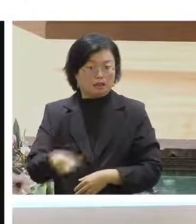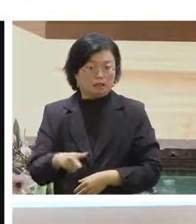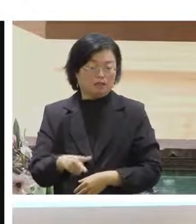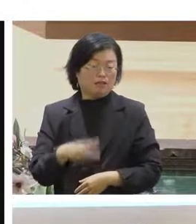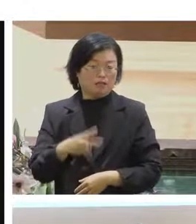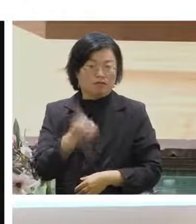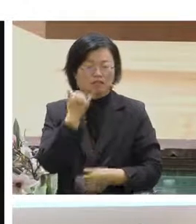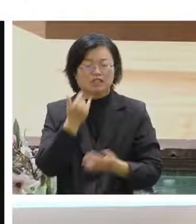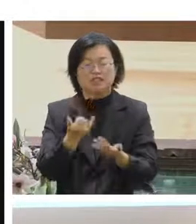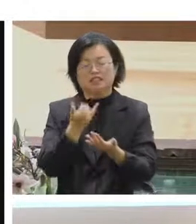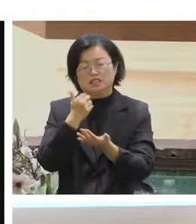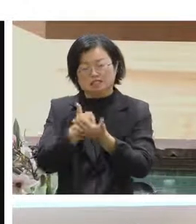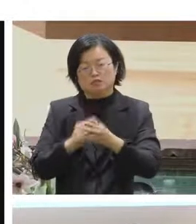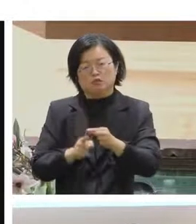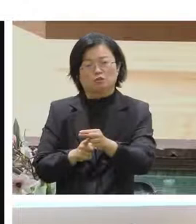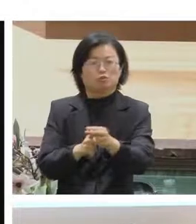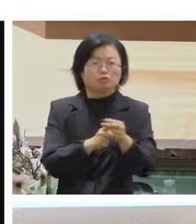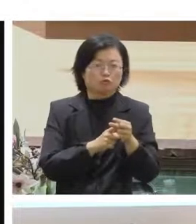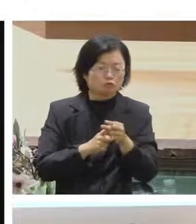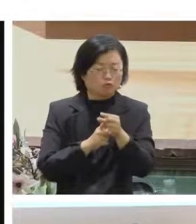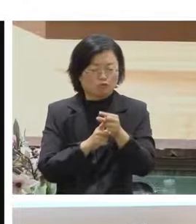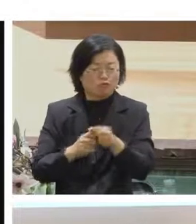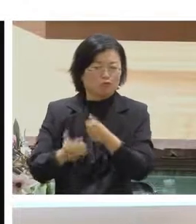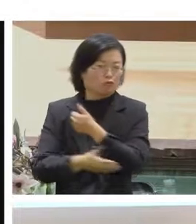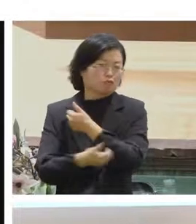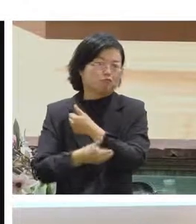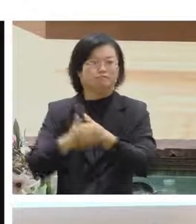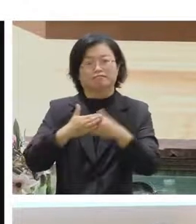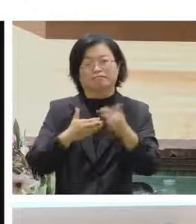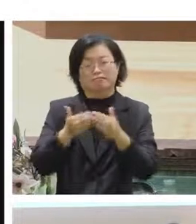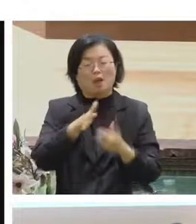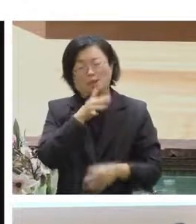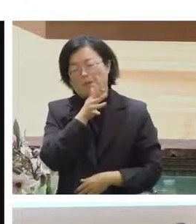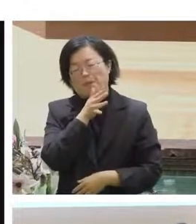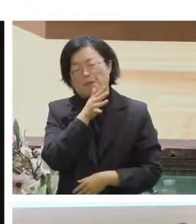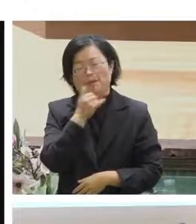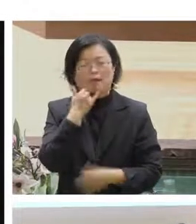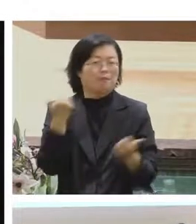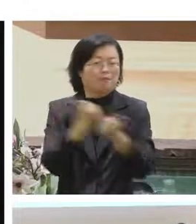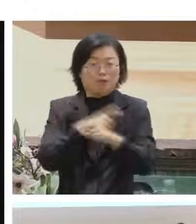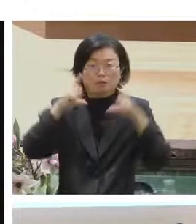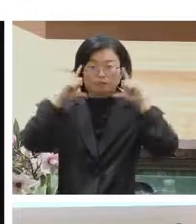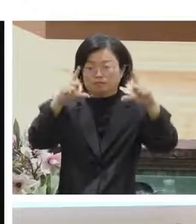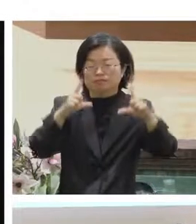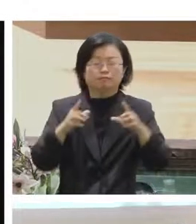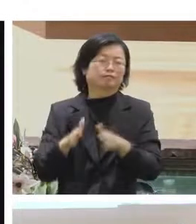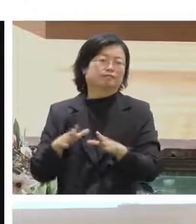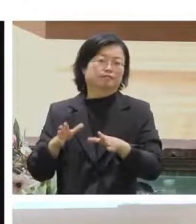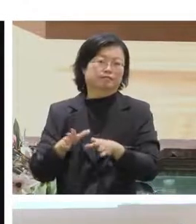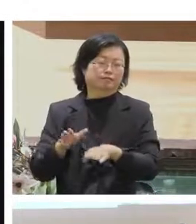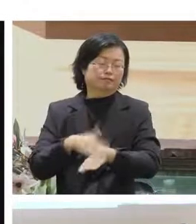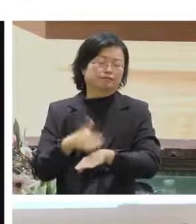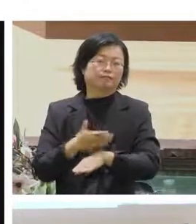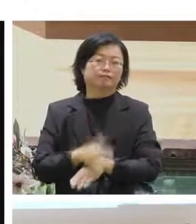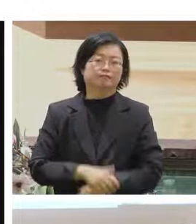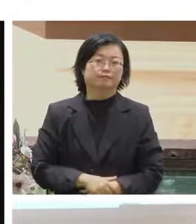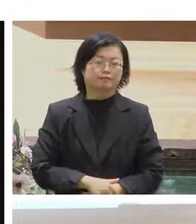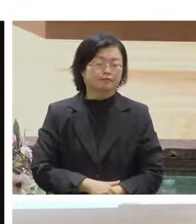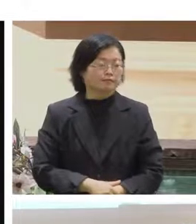因為可能大家不想要露出自己的聲音的話我們替代方案就是可以請Google小姐唸好下一頁